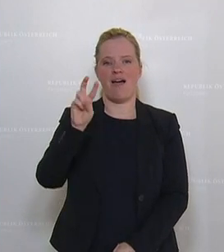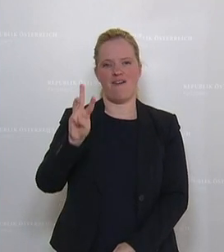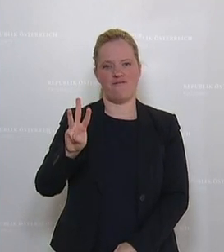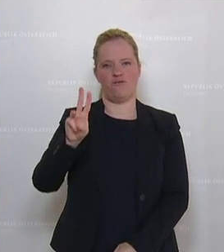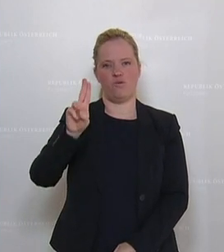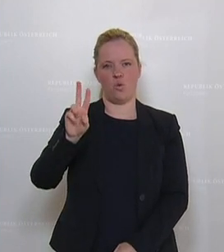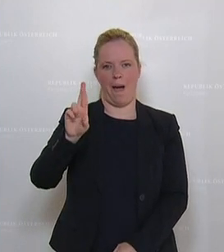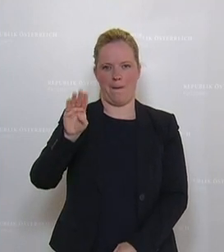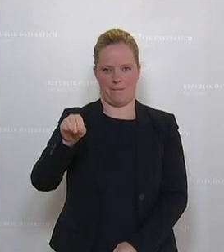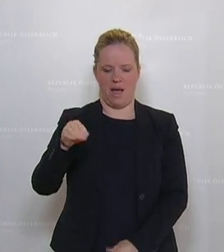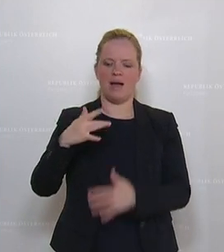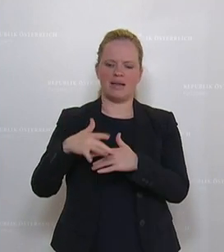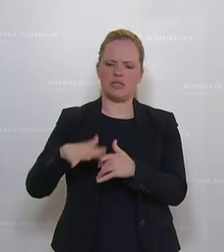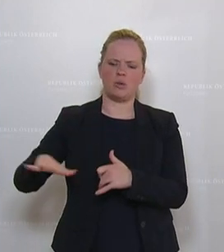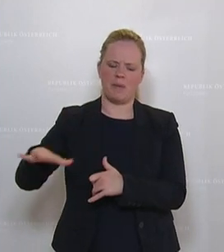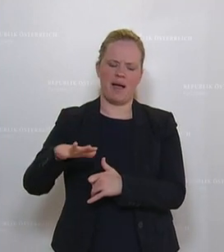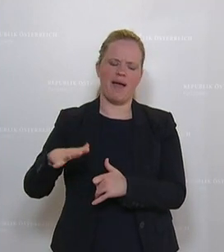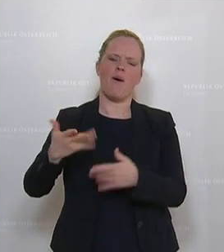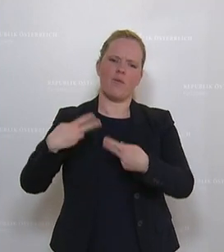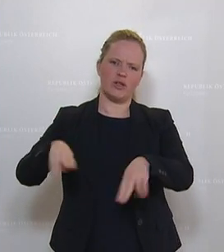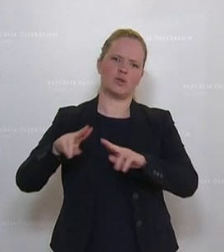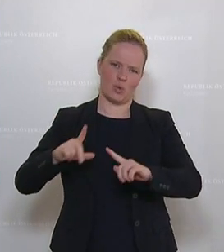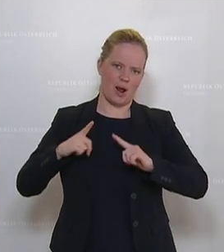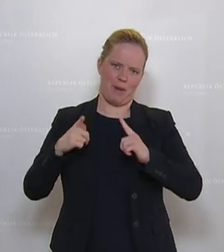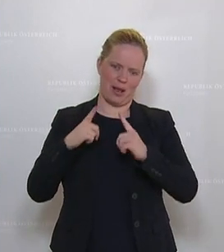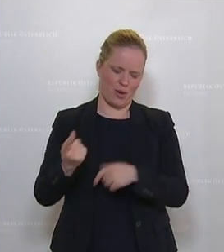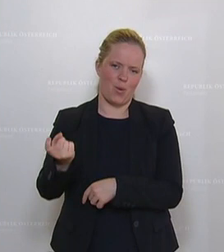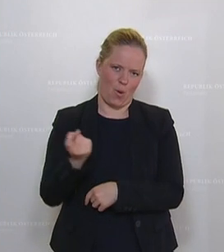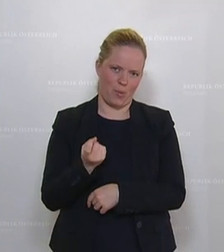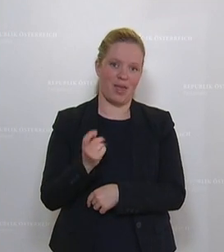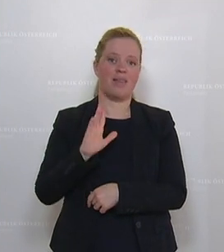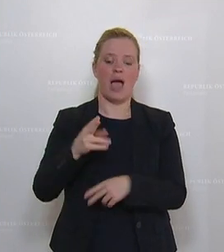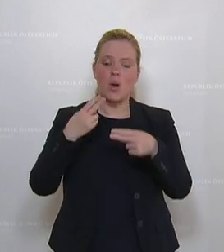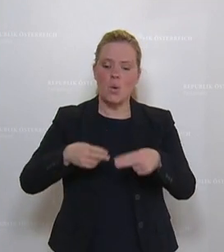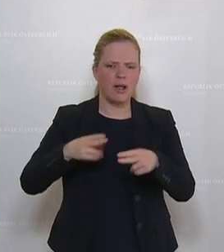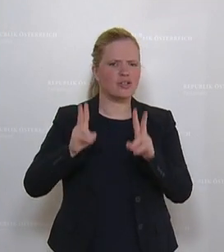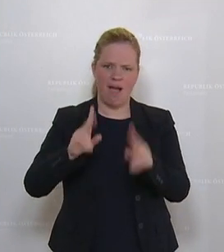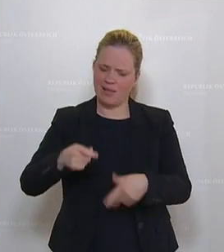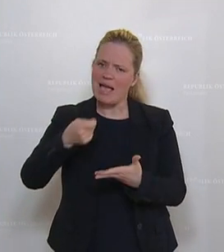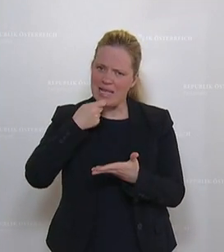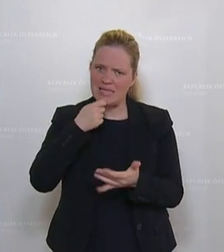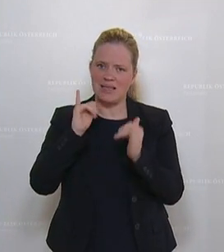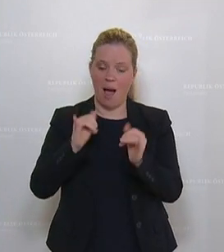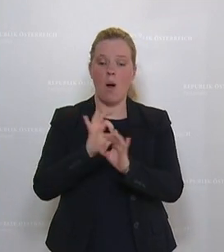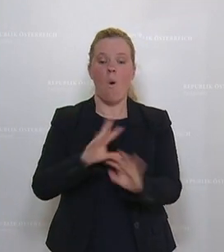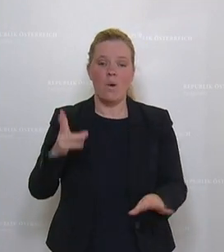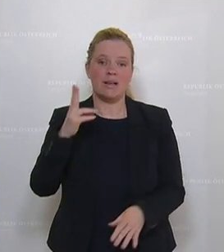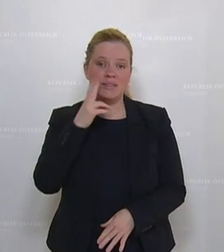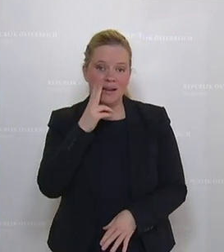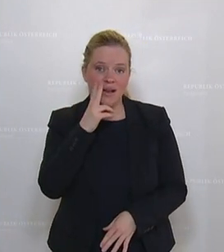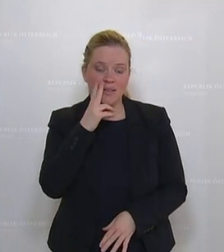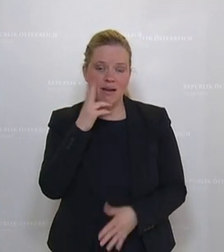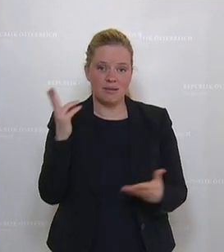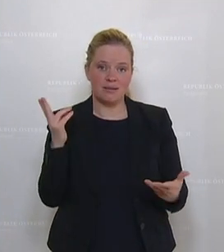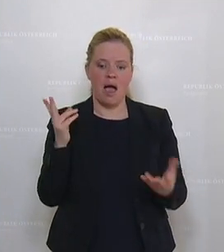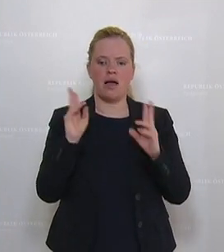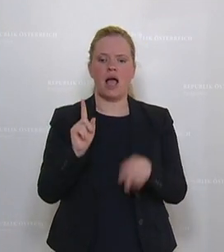wiederbelebt werden. Ich glaube, da sind wir uns alle einig, du wirst den Gulasch essen können, aber halt ohne Zigaretten. Da stößt du halt